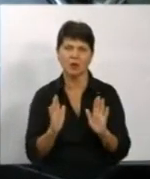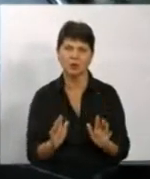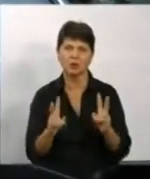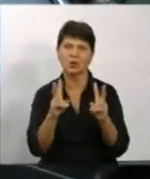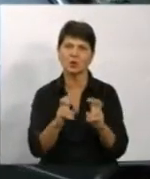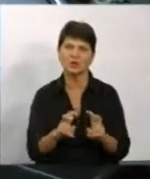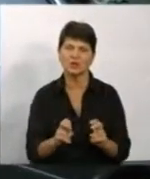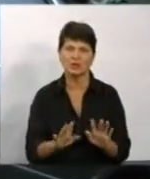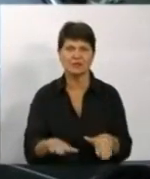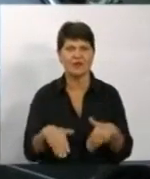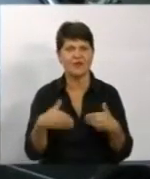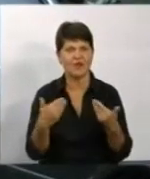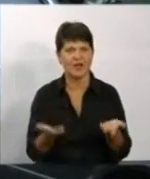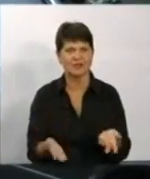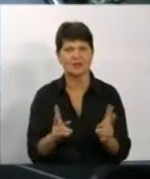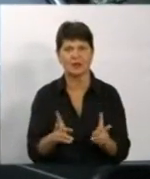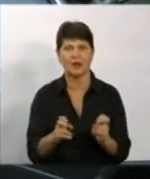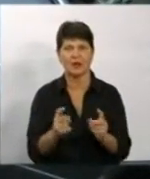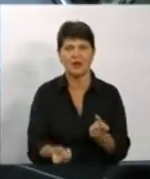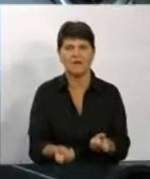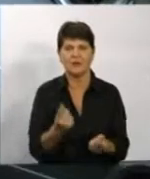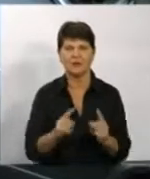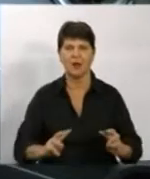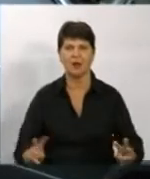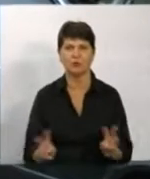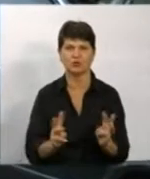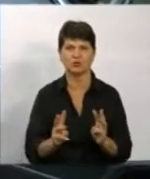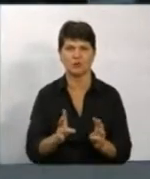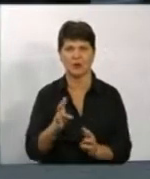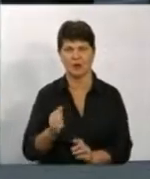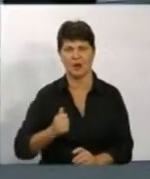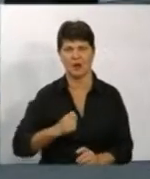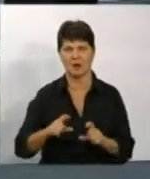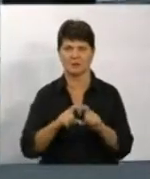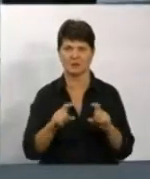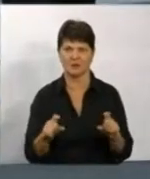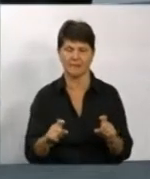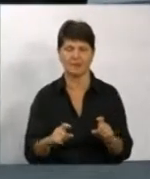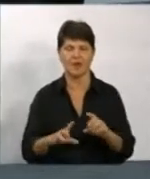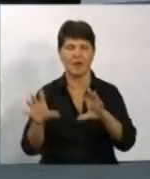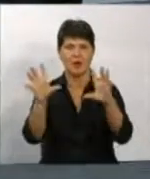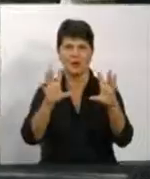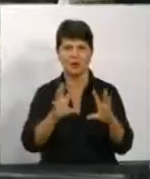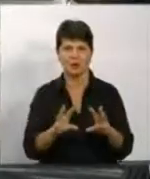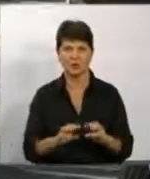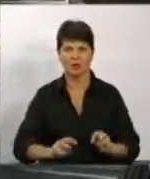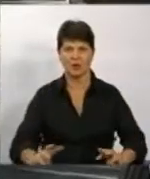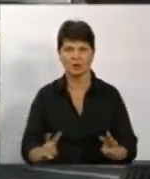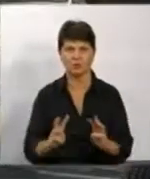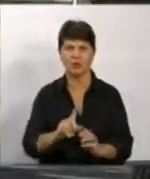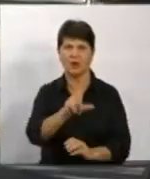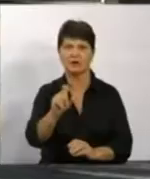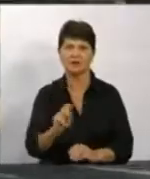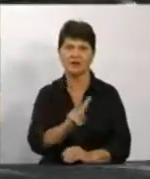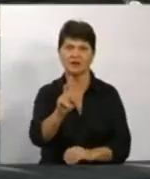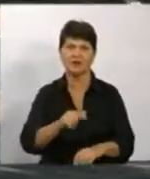як виникла пожежа на арсеналі. Пожежу локалізували за менш ніж дві години, каже Педос.